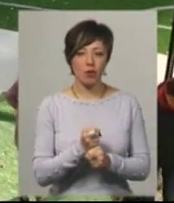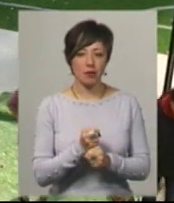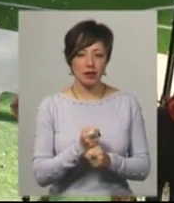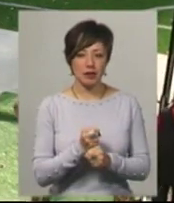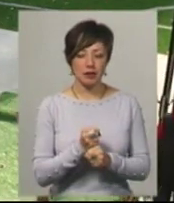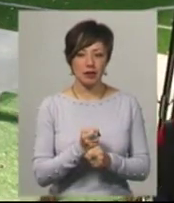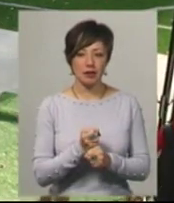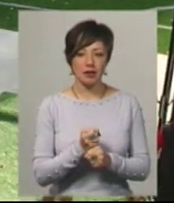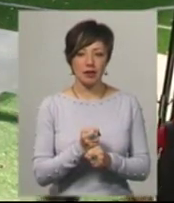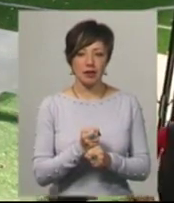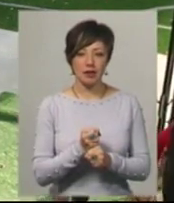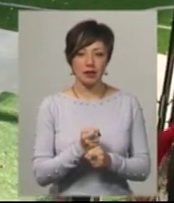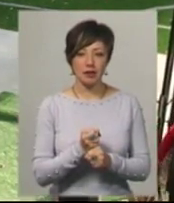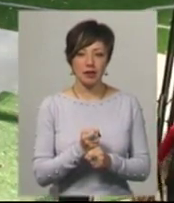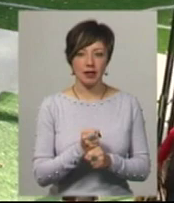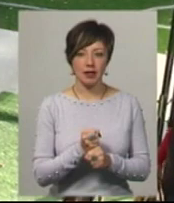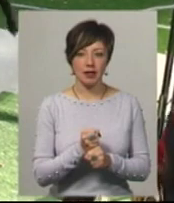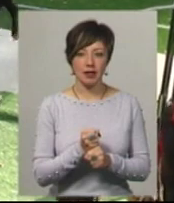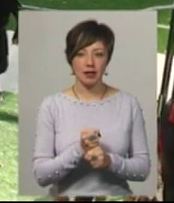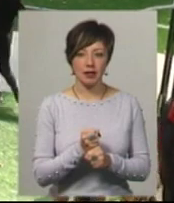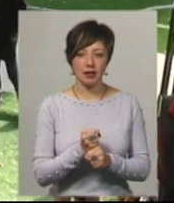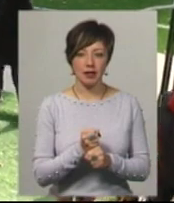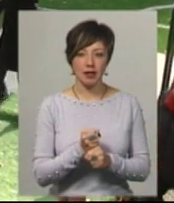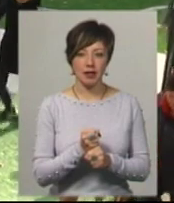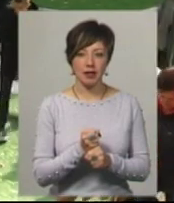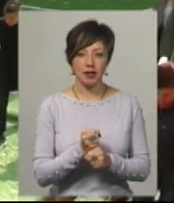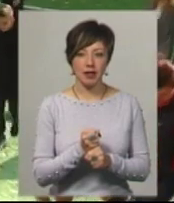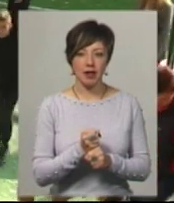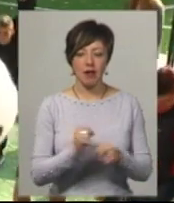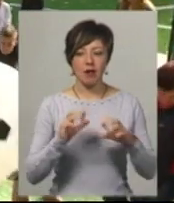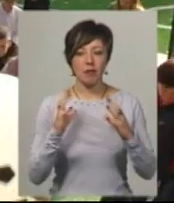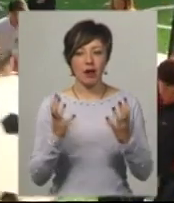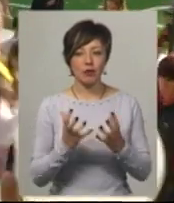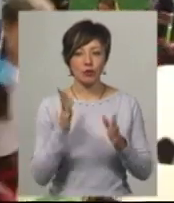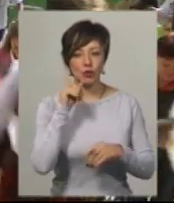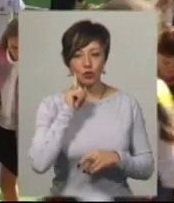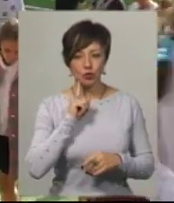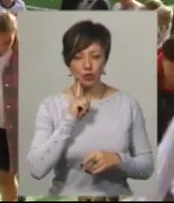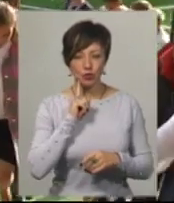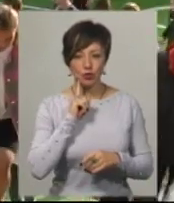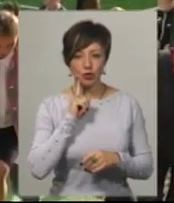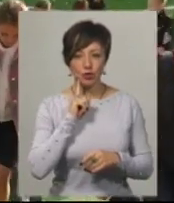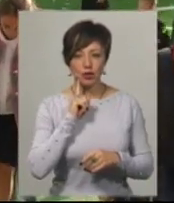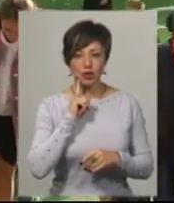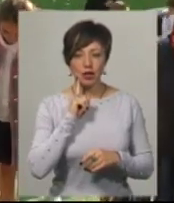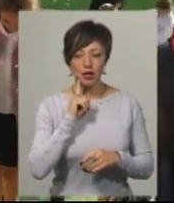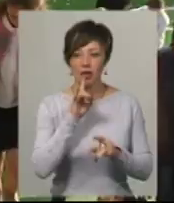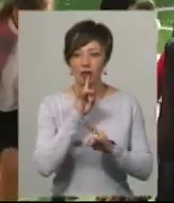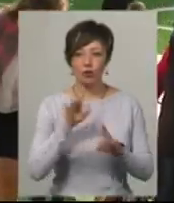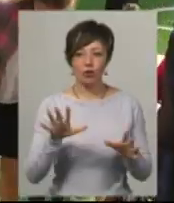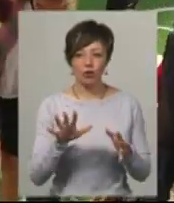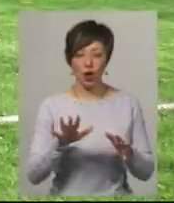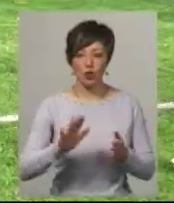все, набивати м'яча буде удобно, що не буде